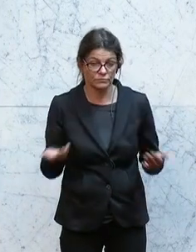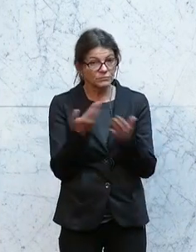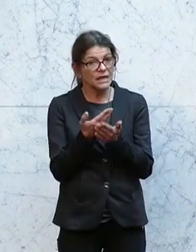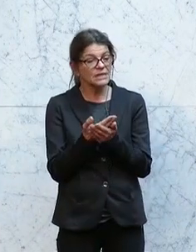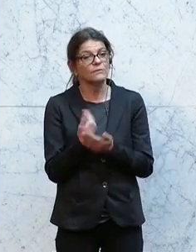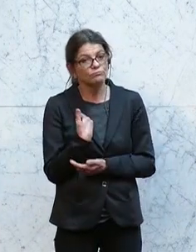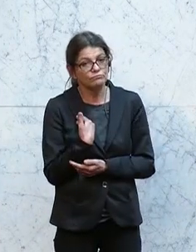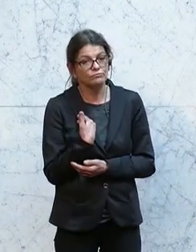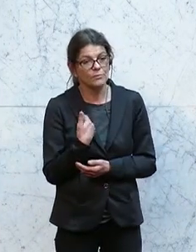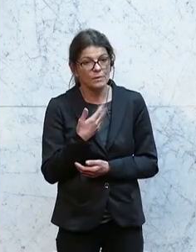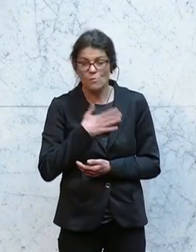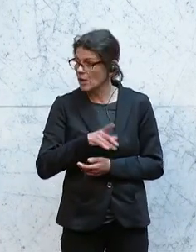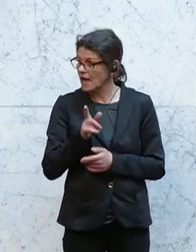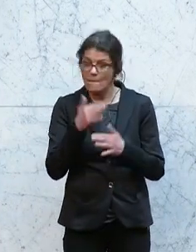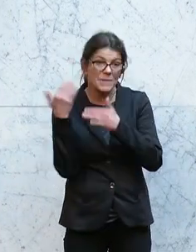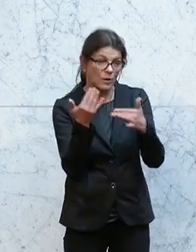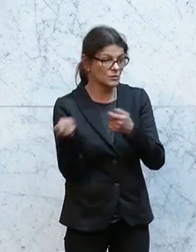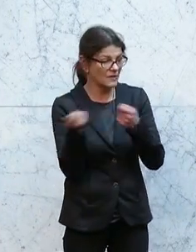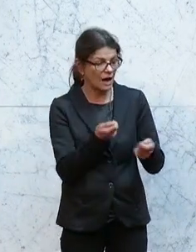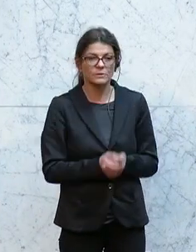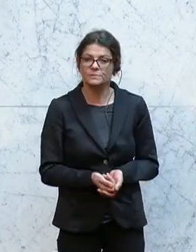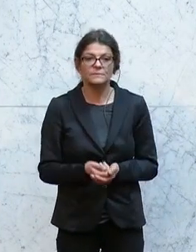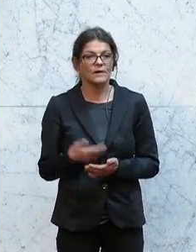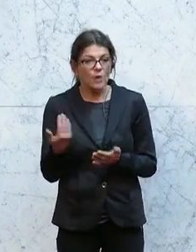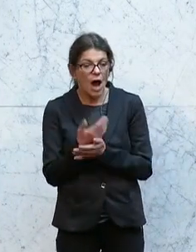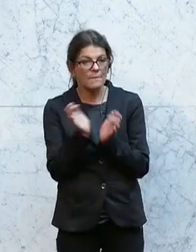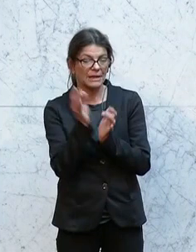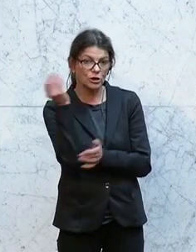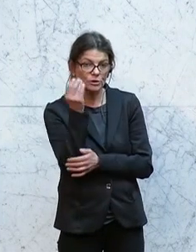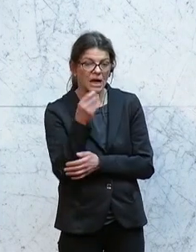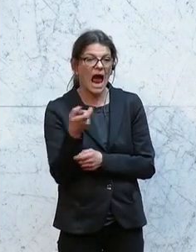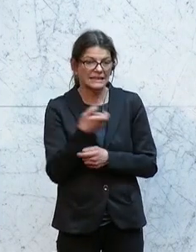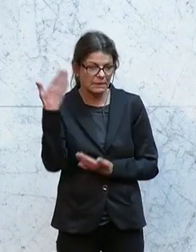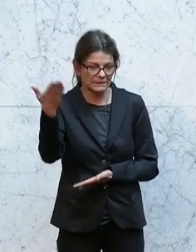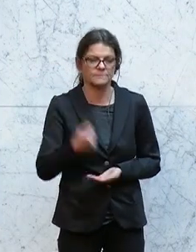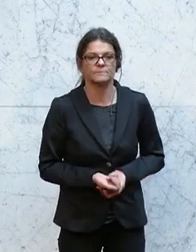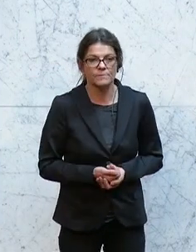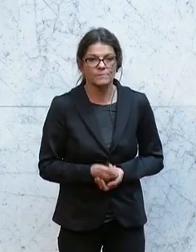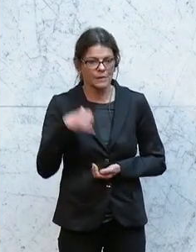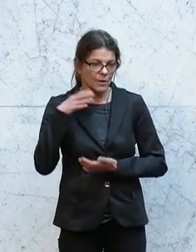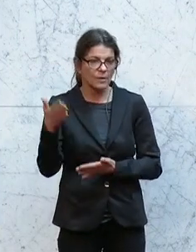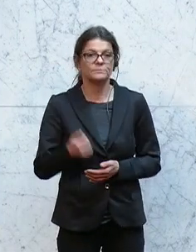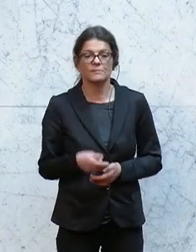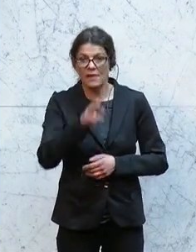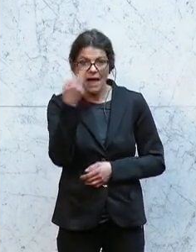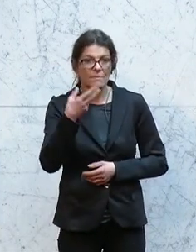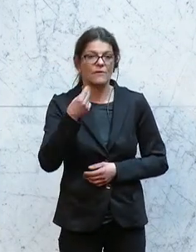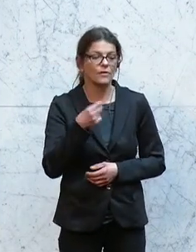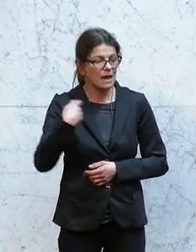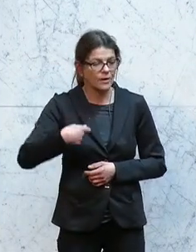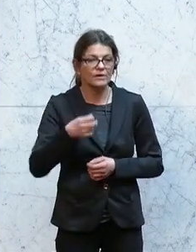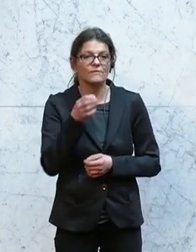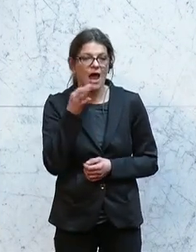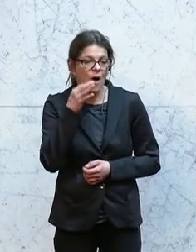ich jetzt auch eine Begrüßung nachholen, nämlich von der neuen Mittelschule AXAMS im Namen von der Frau Abgeordneten Rebecca